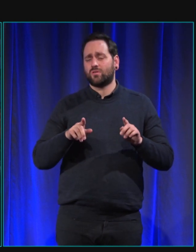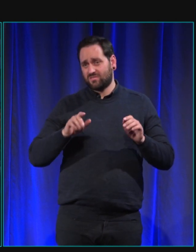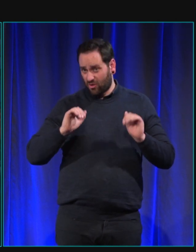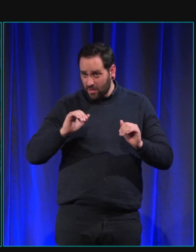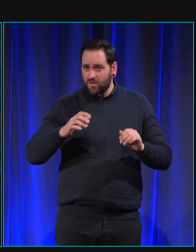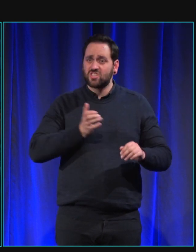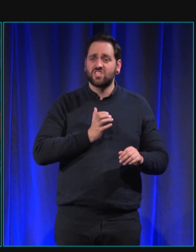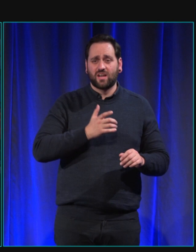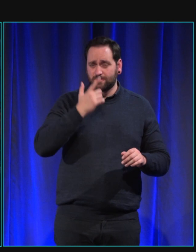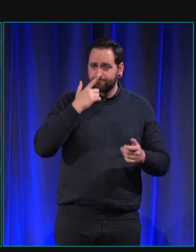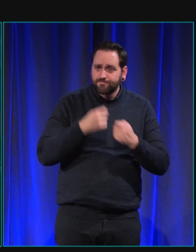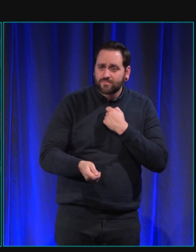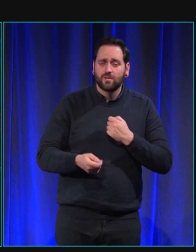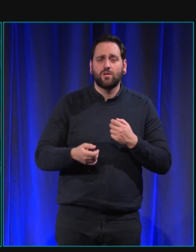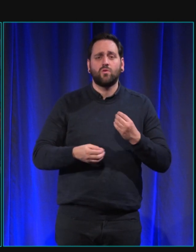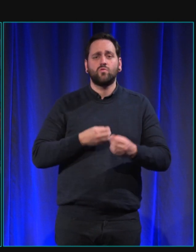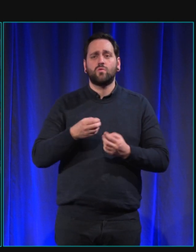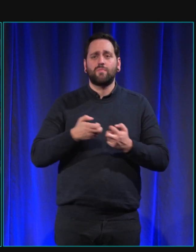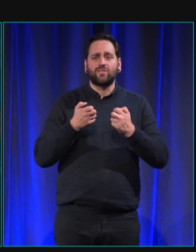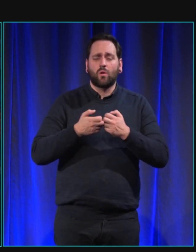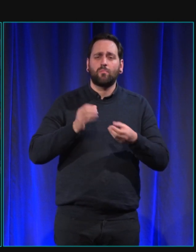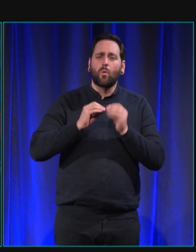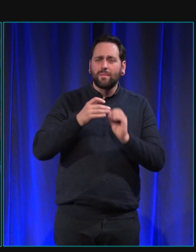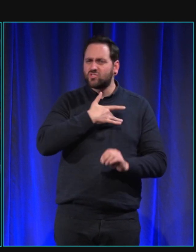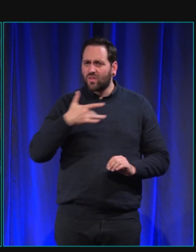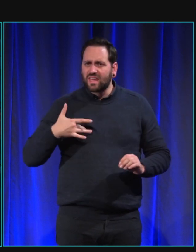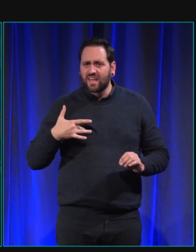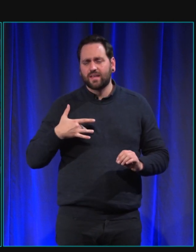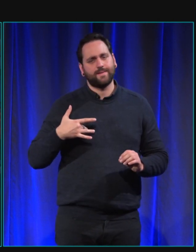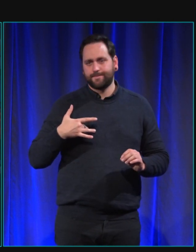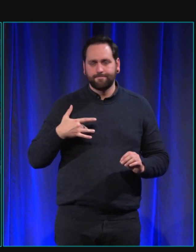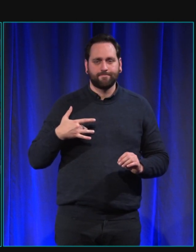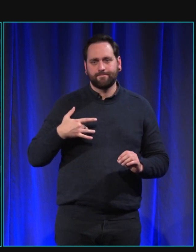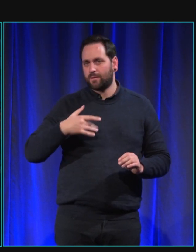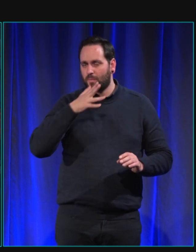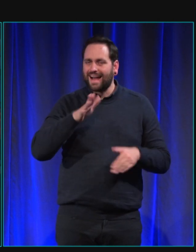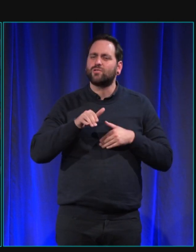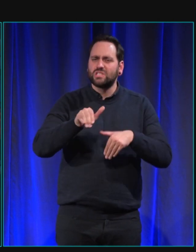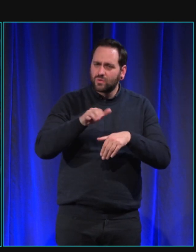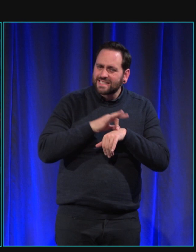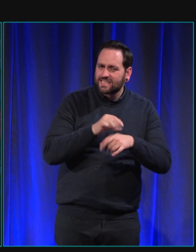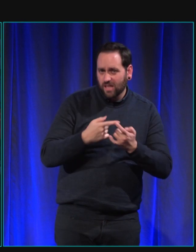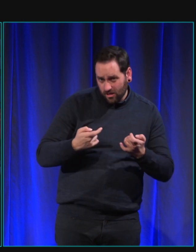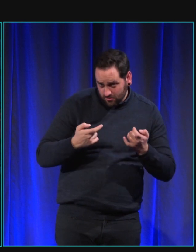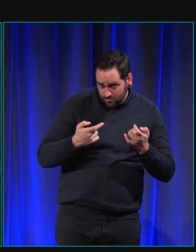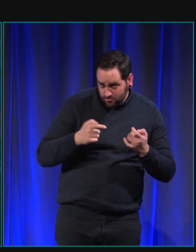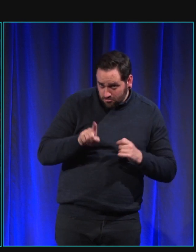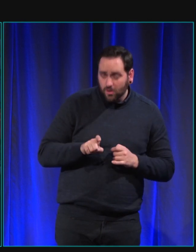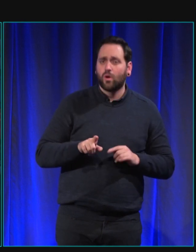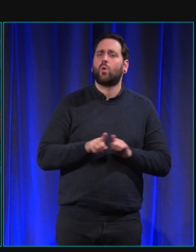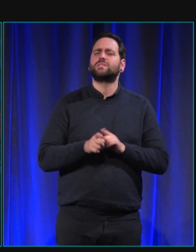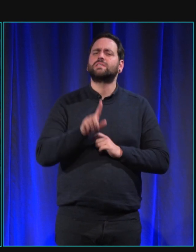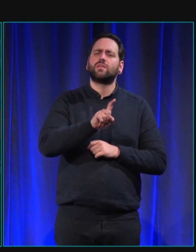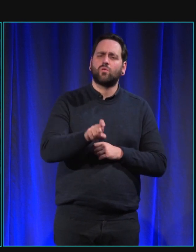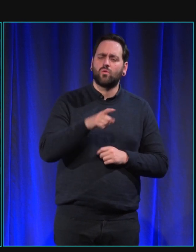pour dysplasie de la hanche ou autre problématique et je voulais également savoir si vous aviez un centre d'élevage